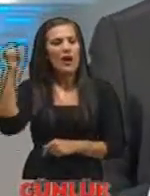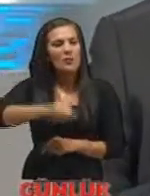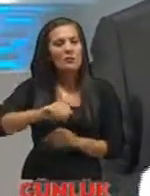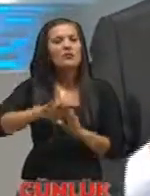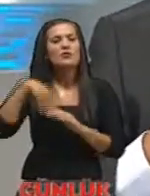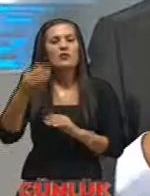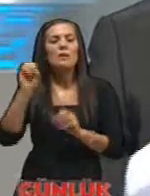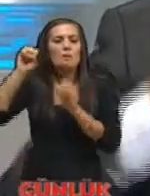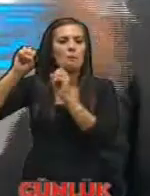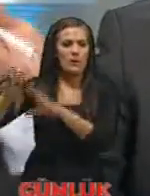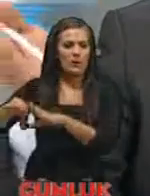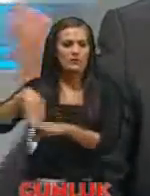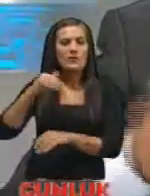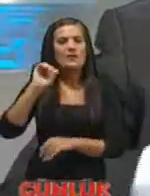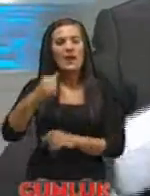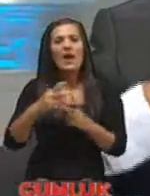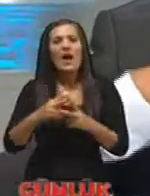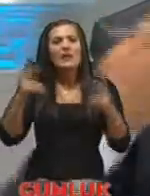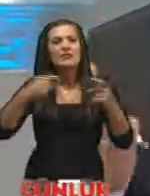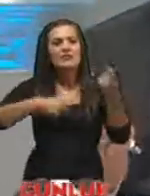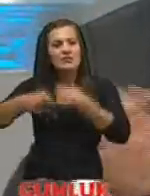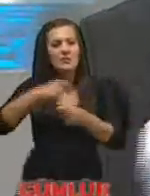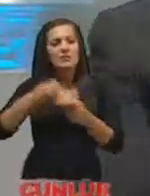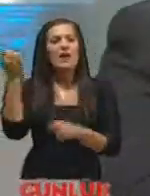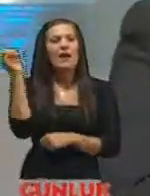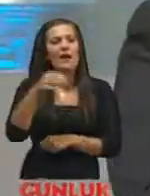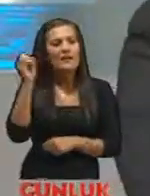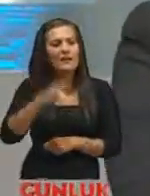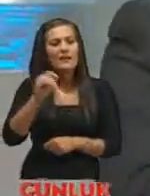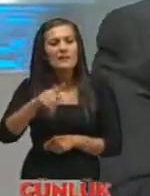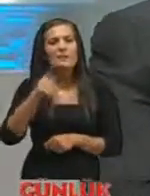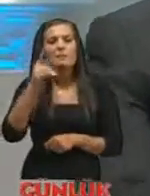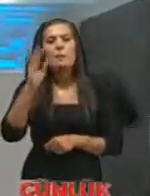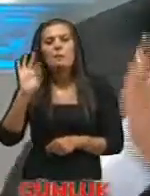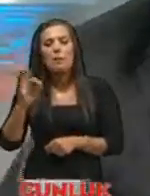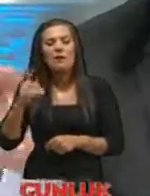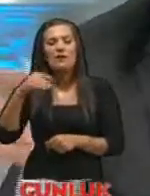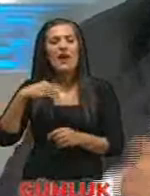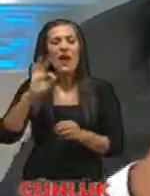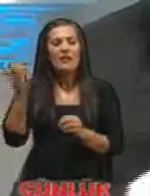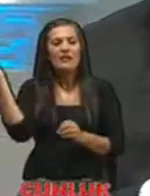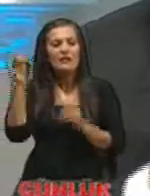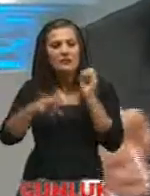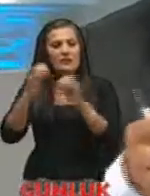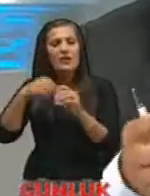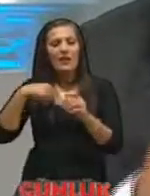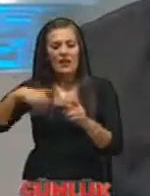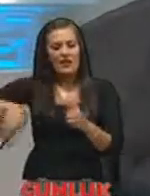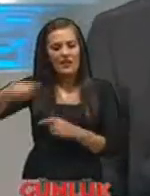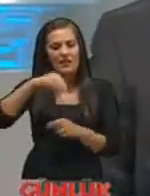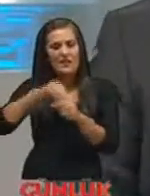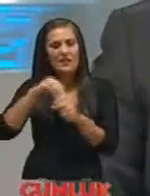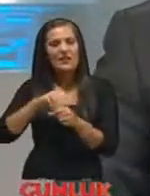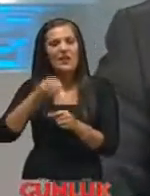Gerek açık işletme şeklinde Gerek atıkların yani bir ara bakır ve piritten altında Arsenik kullanarak